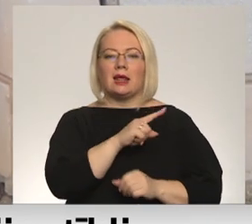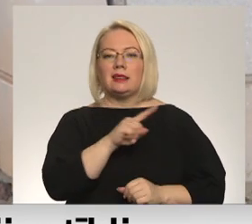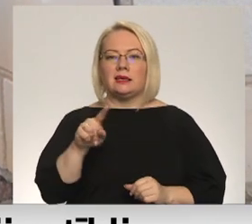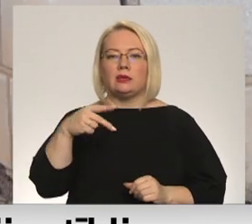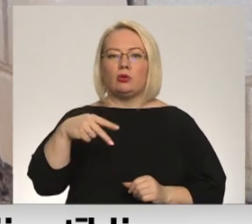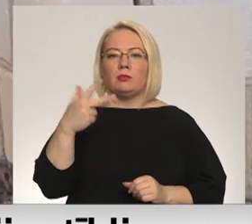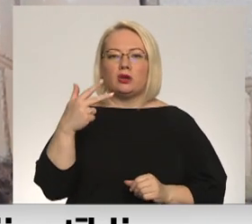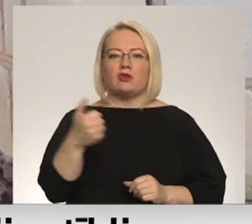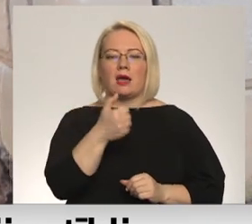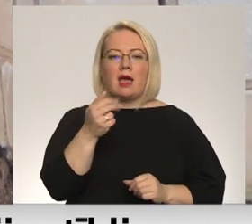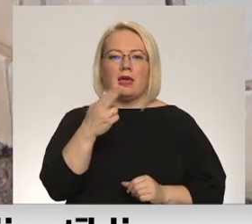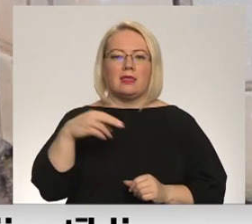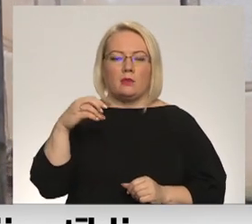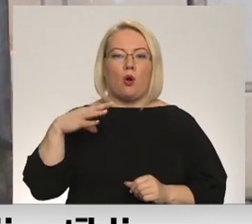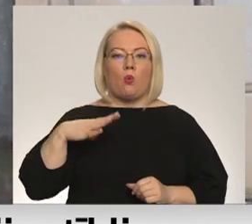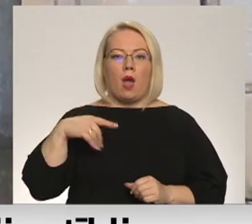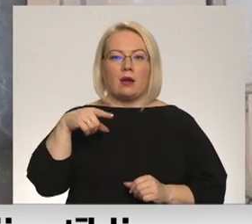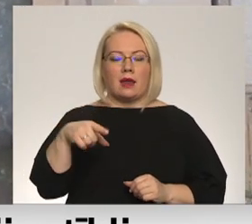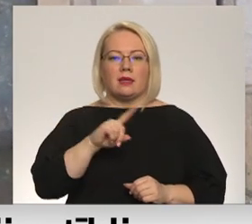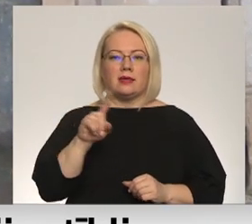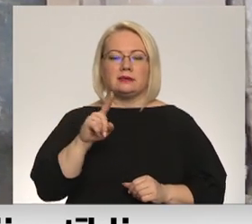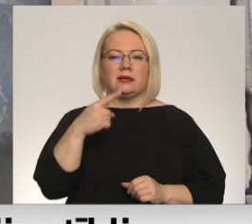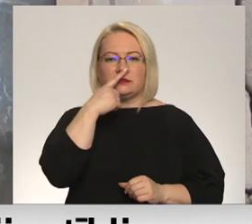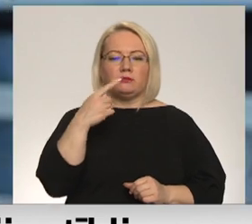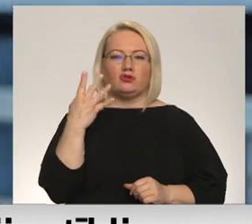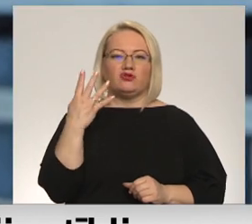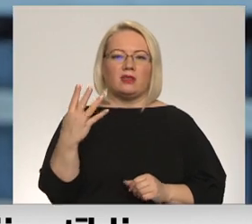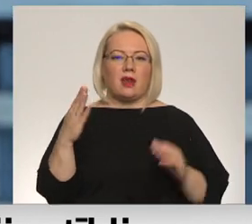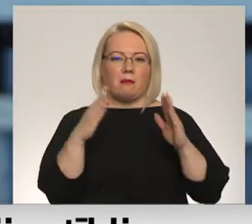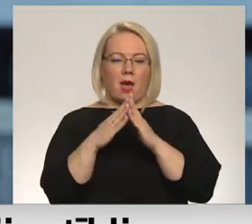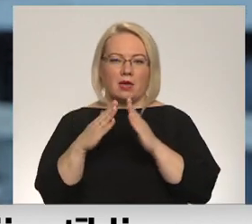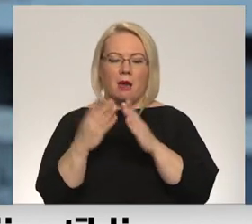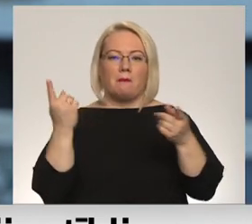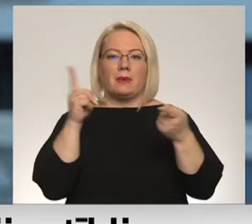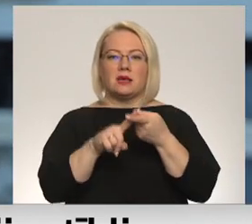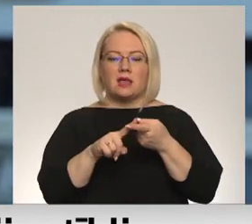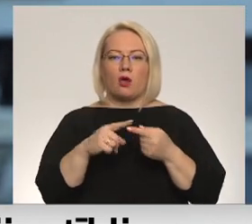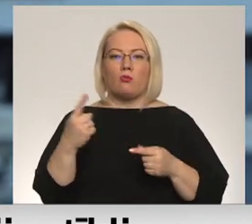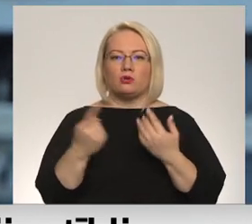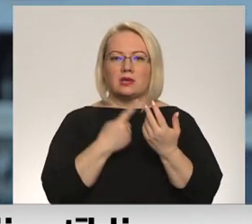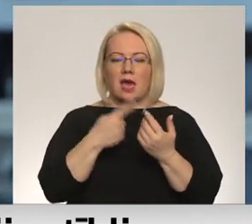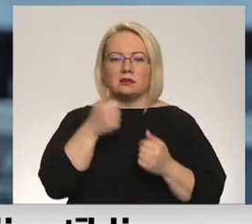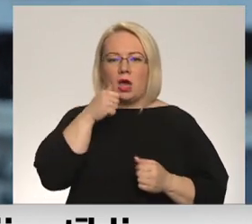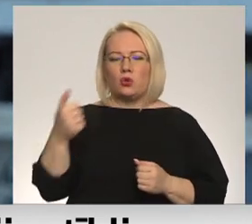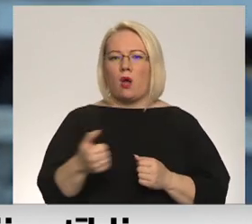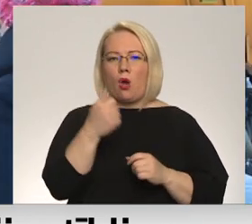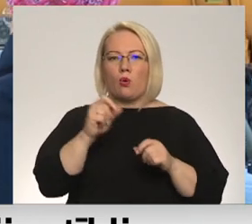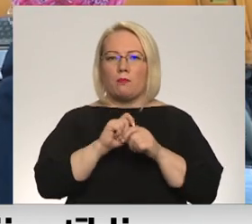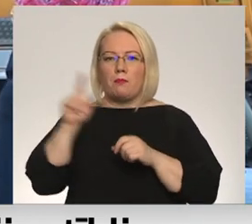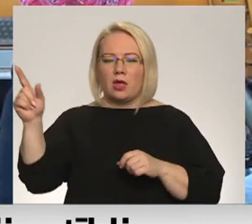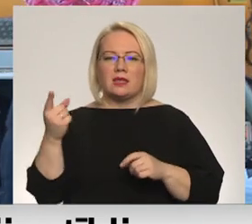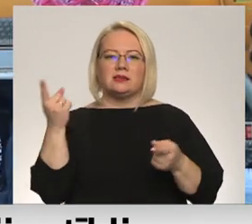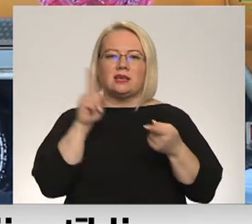decembrī. Ogrē šādi iespēja 84 procentiem saimniecību. Pieslēguma skaits ir gadu augot. Tas esot skaidrojums gan ar asenizācijas